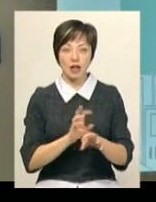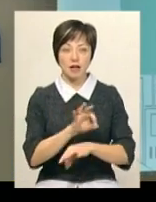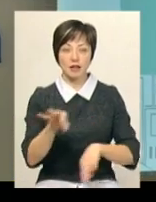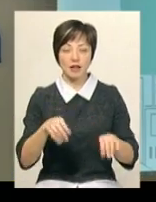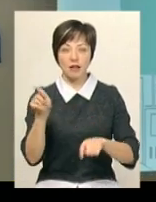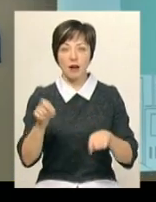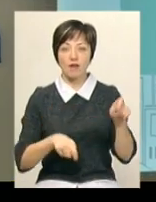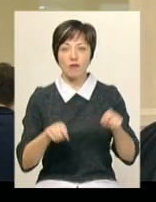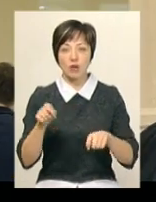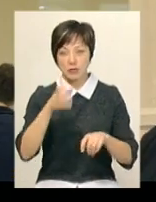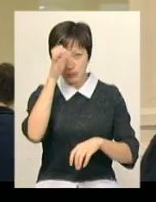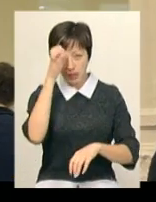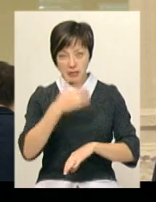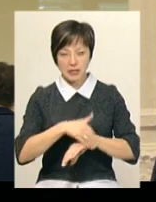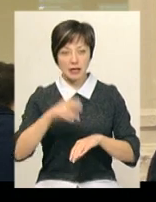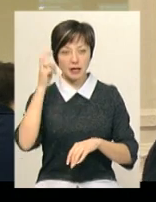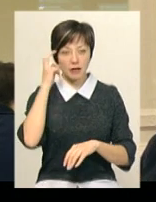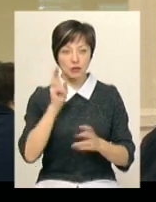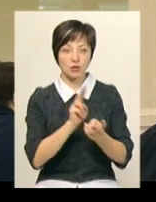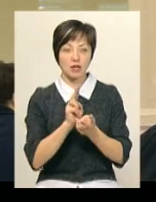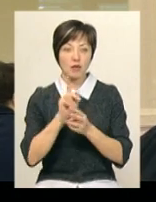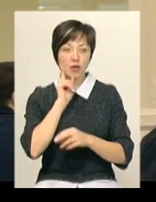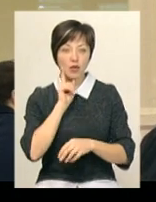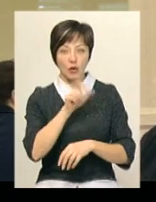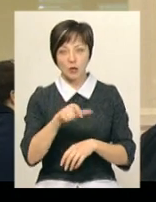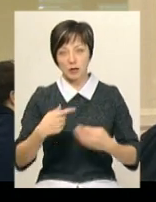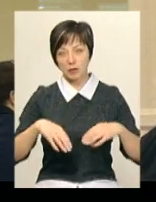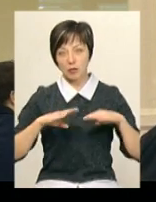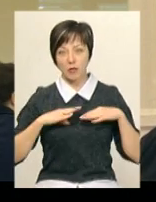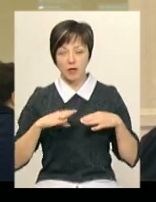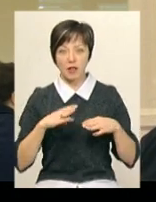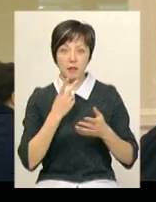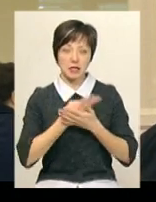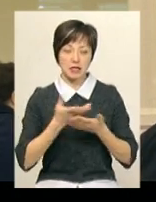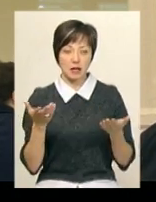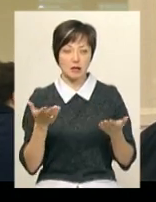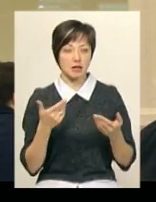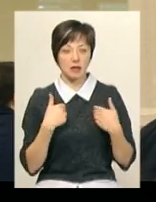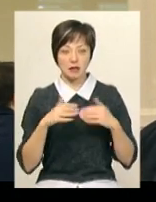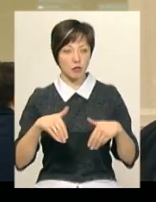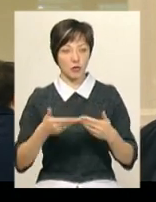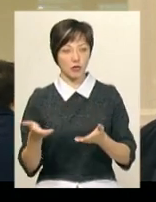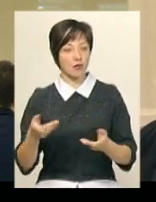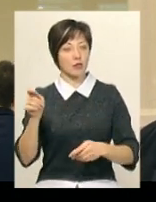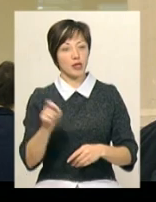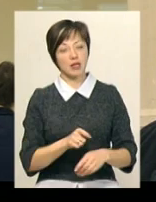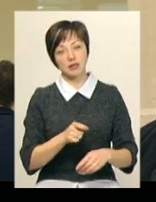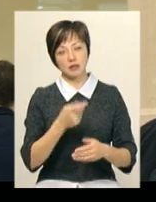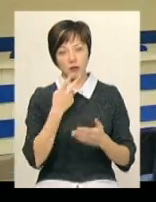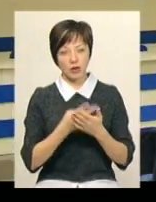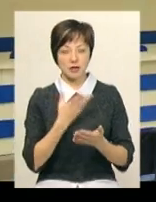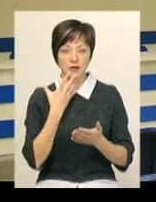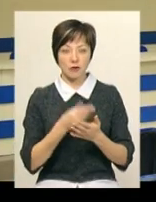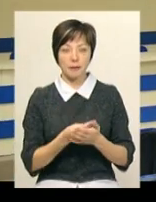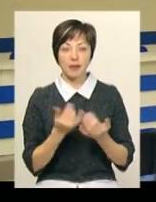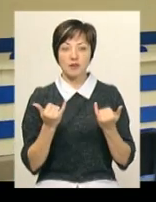форумі «Смарт-сіті Київ». Зустріли певних молодих людей, вони запропонували нам свою презентацію, я запропонував їм приїхати і презентувати свій продукт.